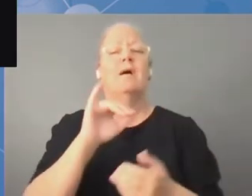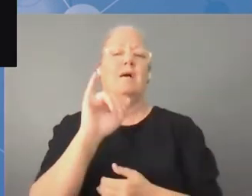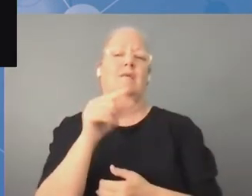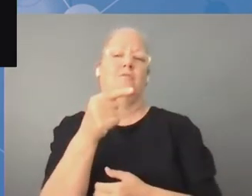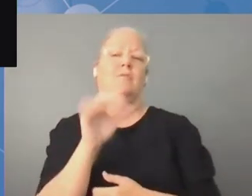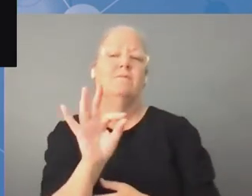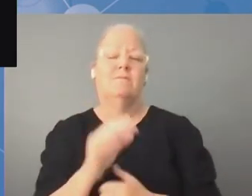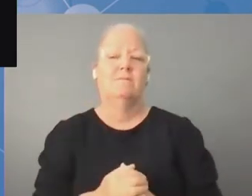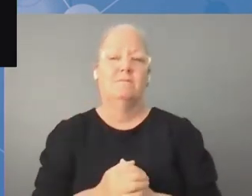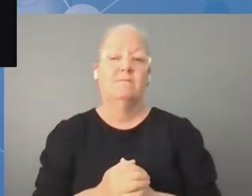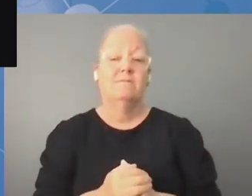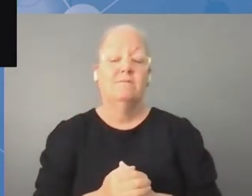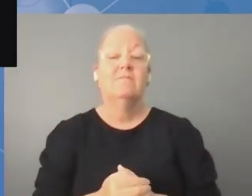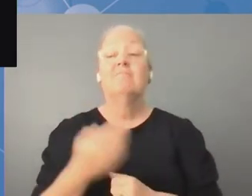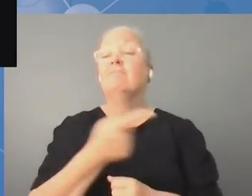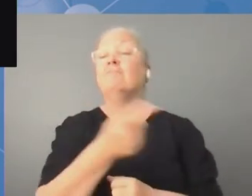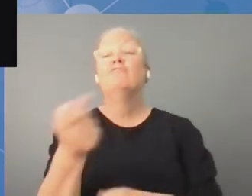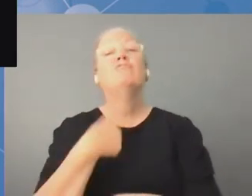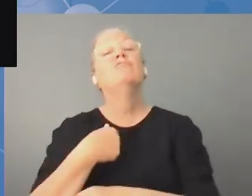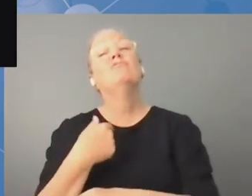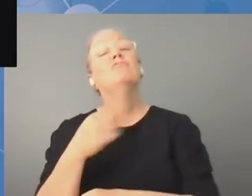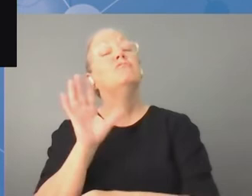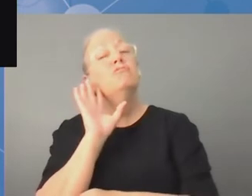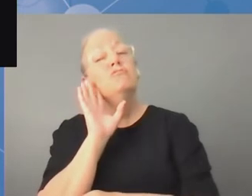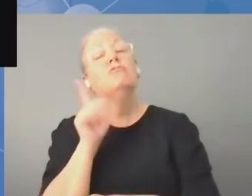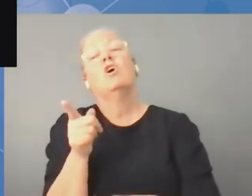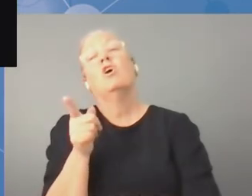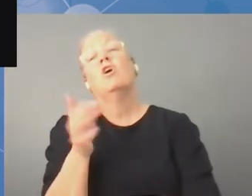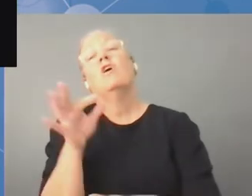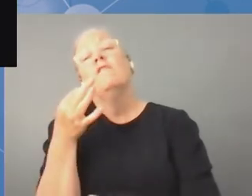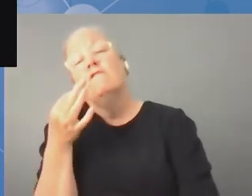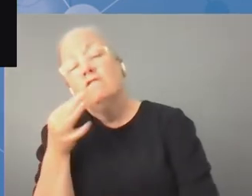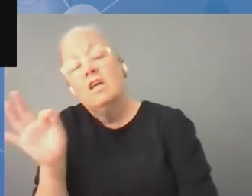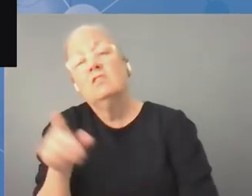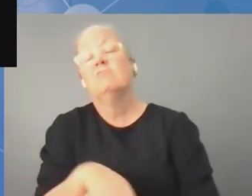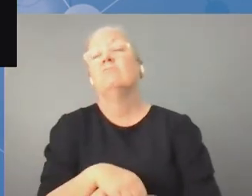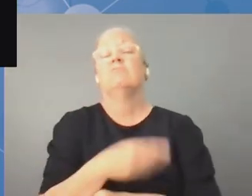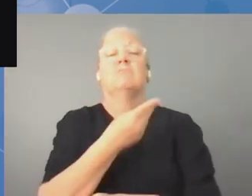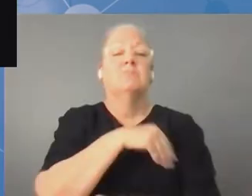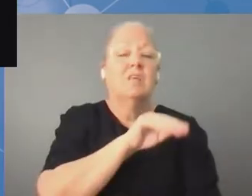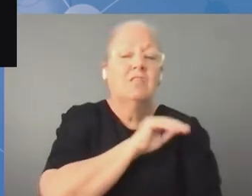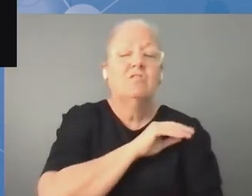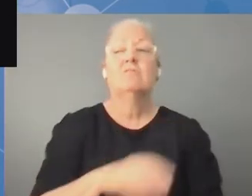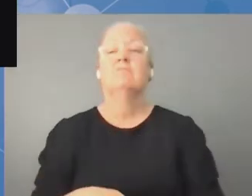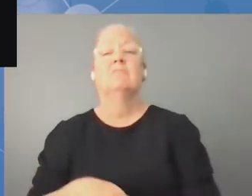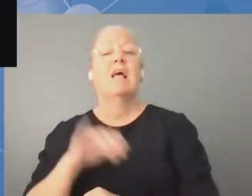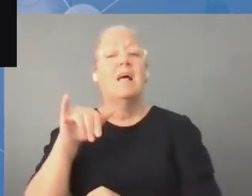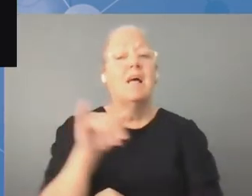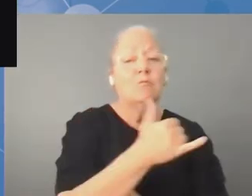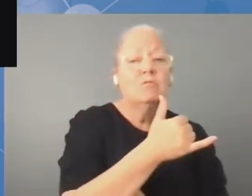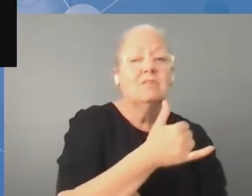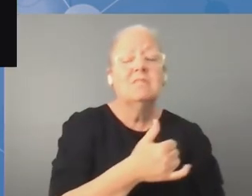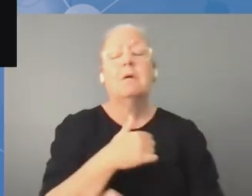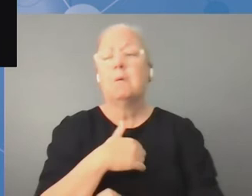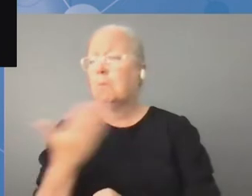francusku. To pokazało z jednej strony bogactwo tego forum i zdolność wzmacniania inkluzji, czyli znaczy włączania